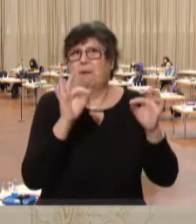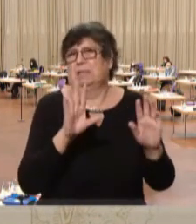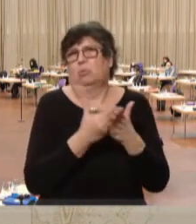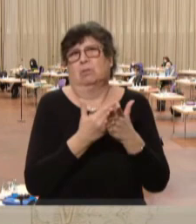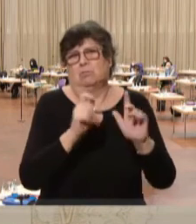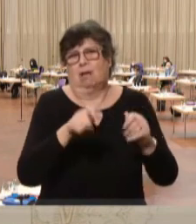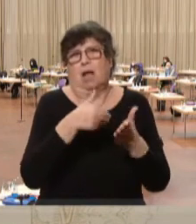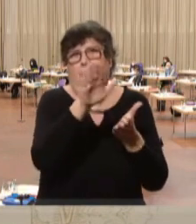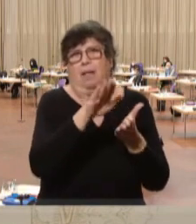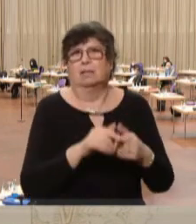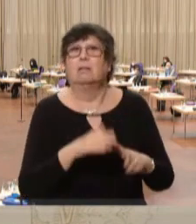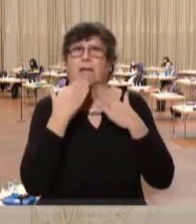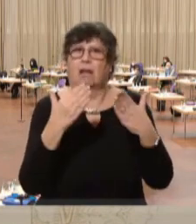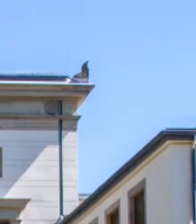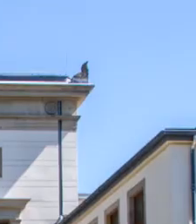Antrag ab. Vielen Dank.